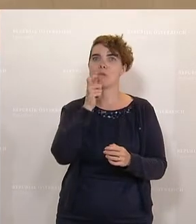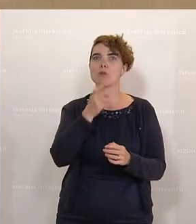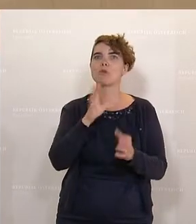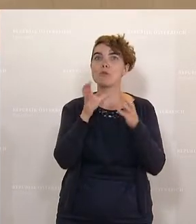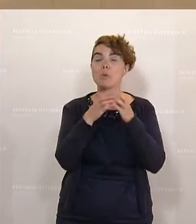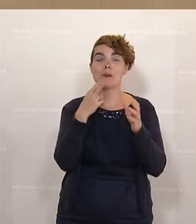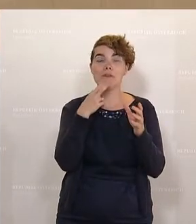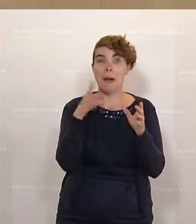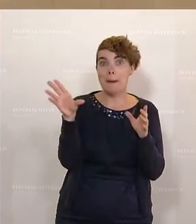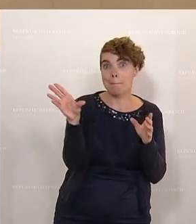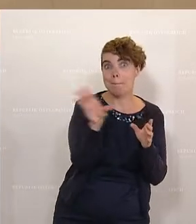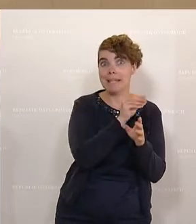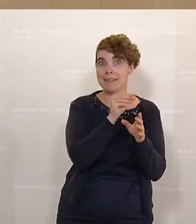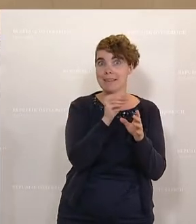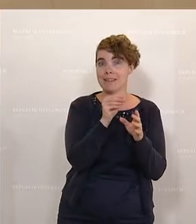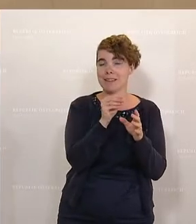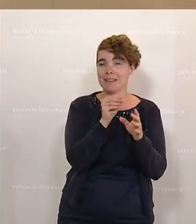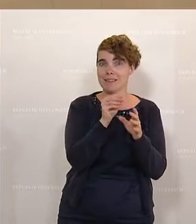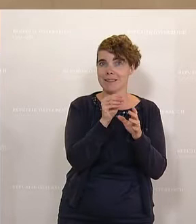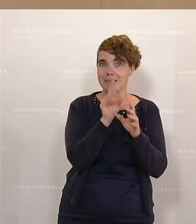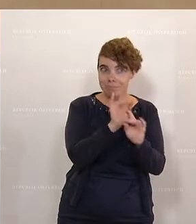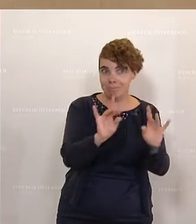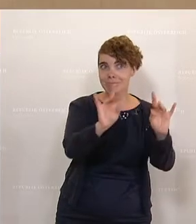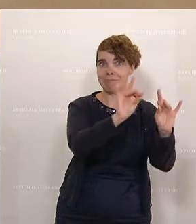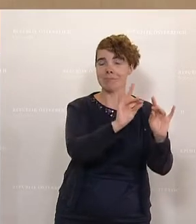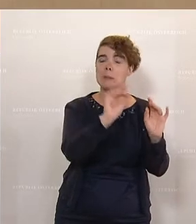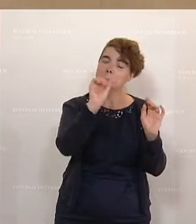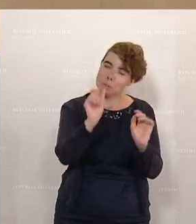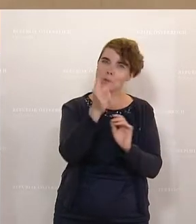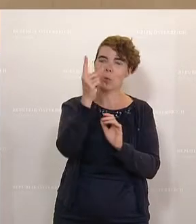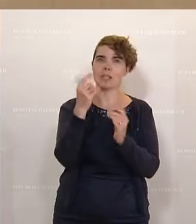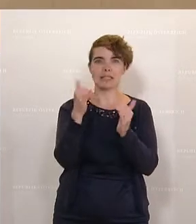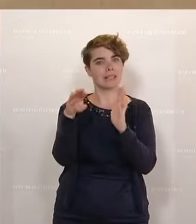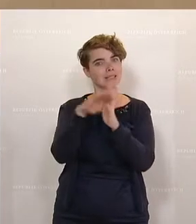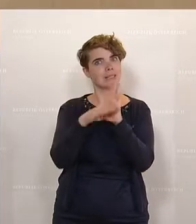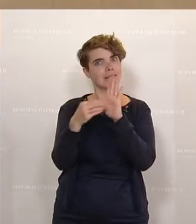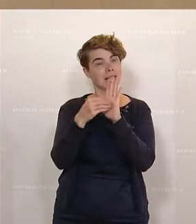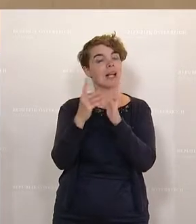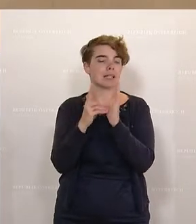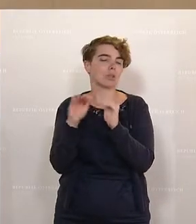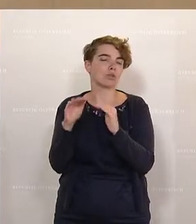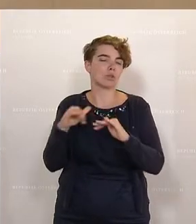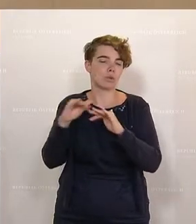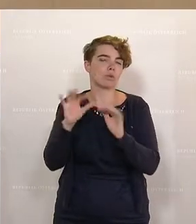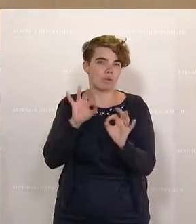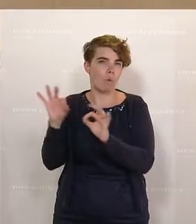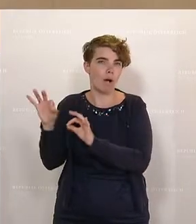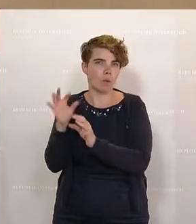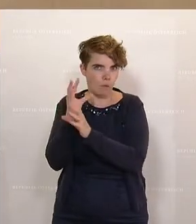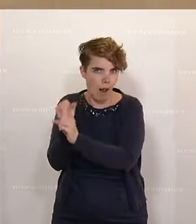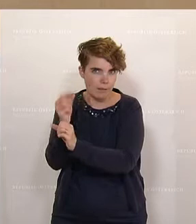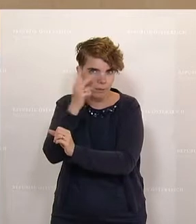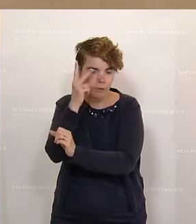gesondert geregelt, natürlich unter Beachtung der Datenschutzgrundverordnung, ist für alle denkbaren Situationen geregelt,